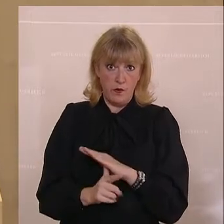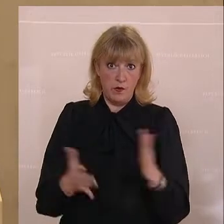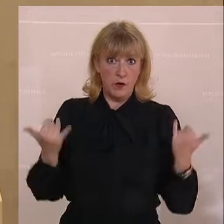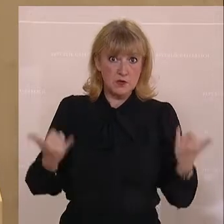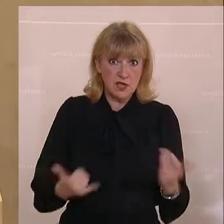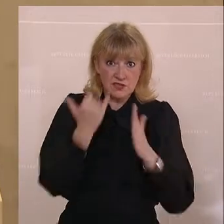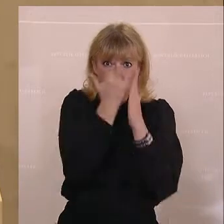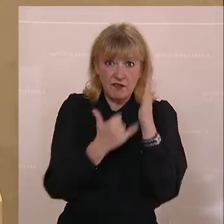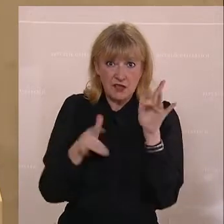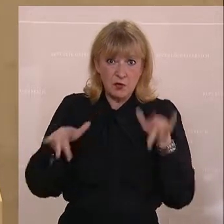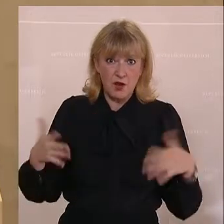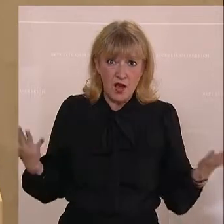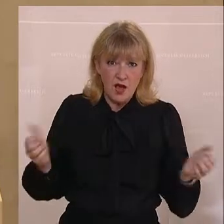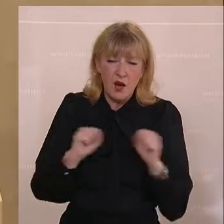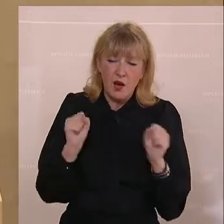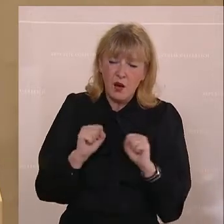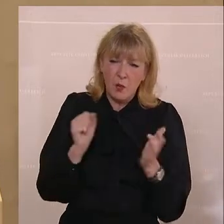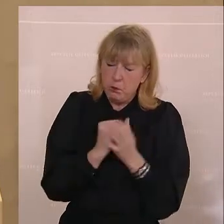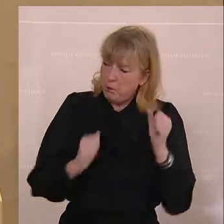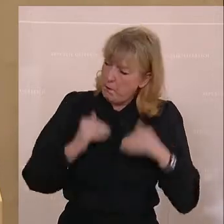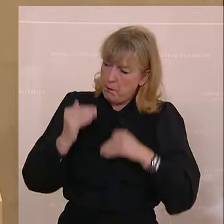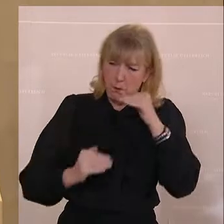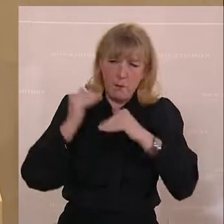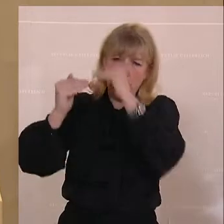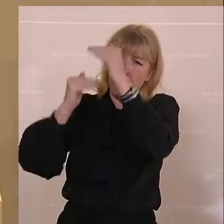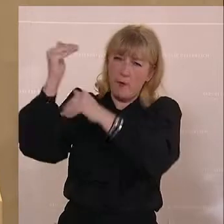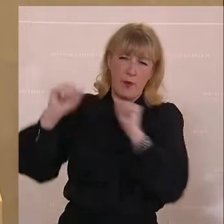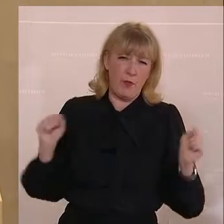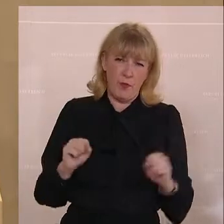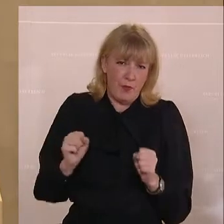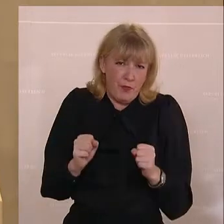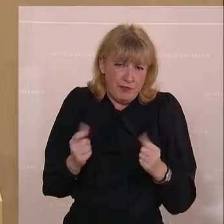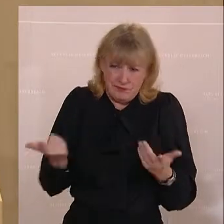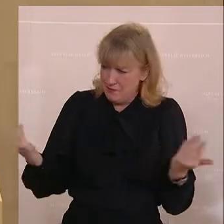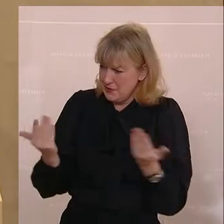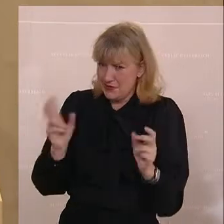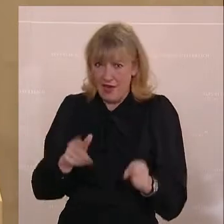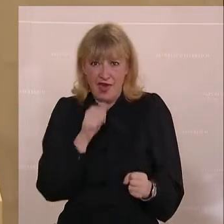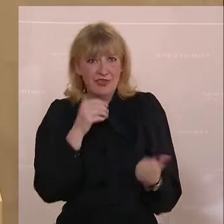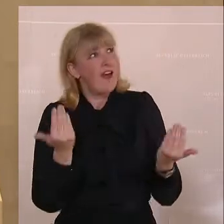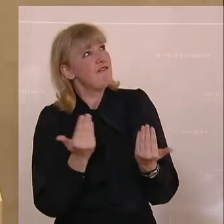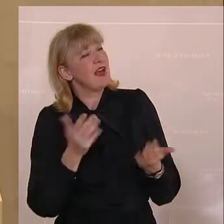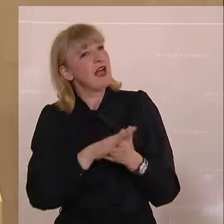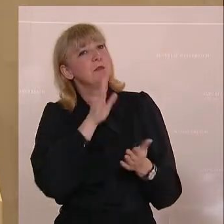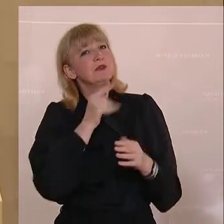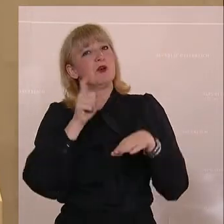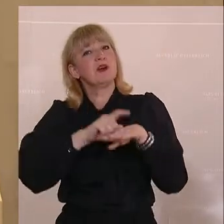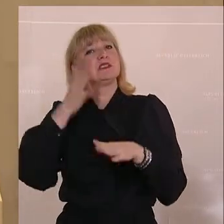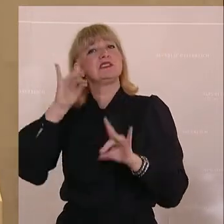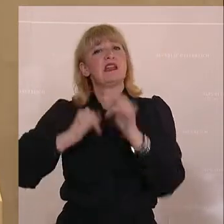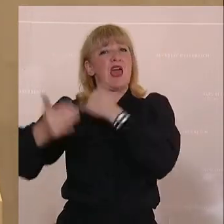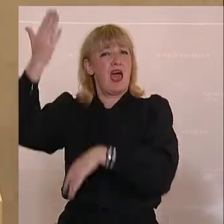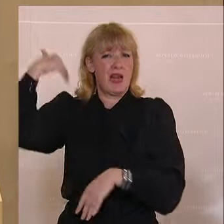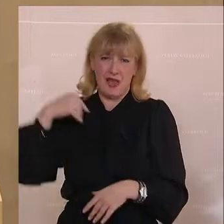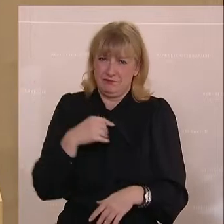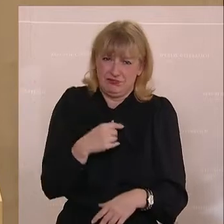Inflation, die ist dermaßen dynamisch, Herr Bundesminister. Das können Sie doch nicht vergleichen mit Pensionserhöhungen von vor zehn Jahren.